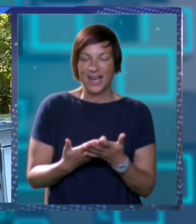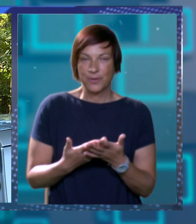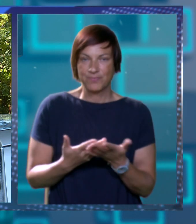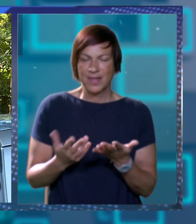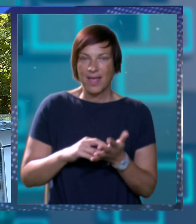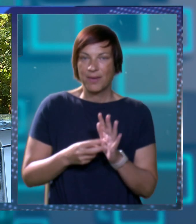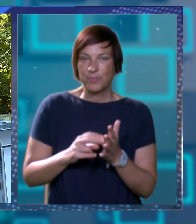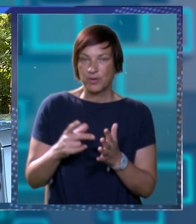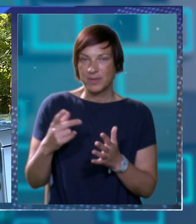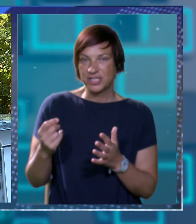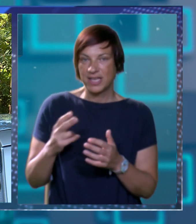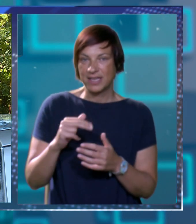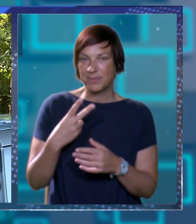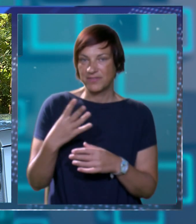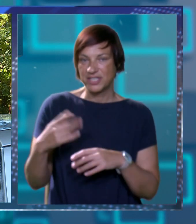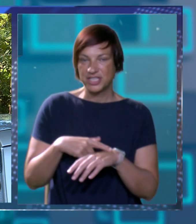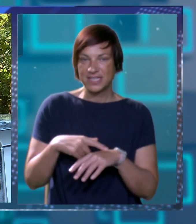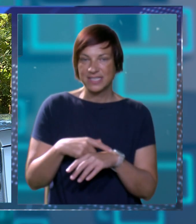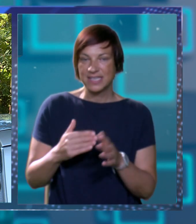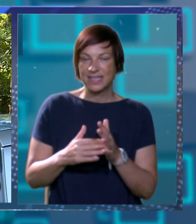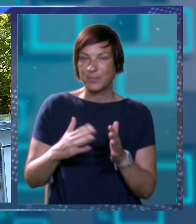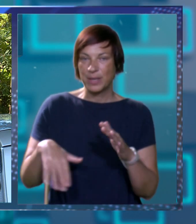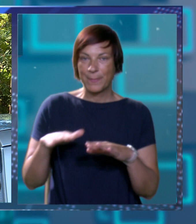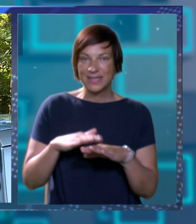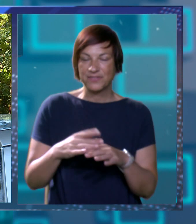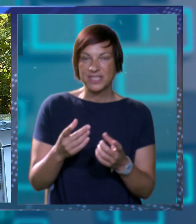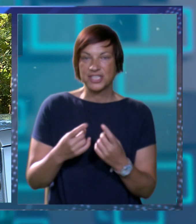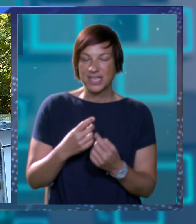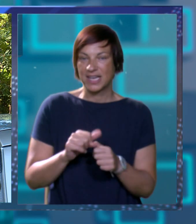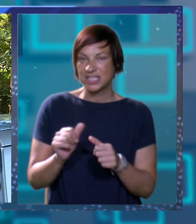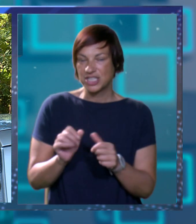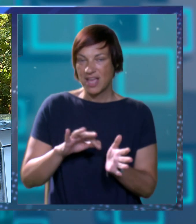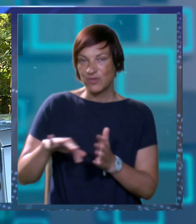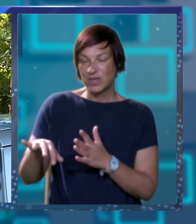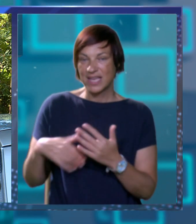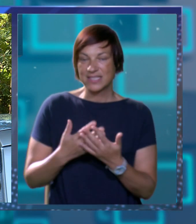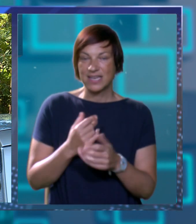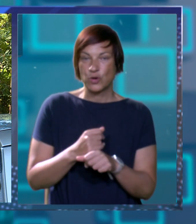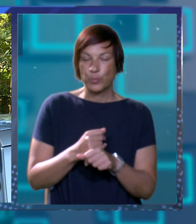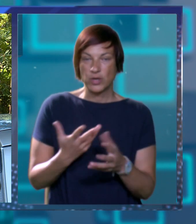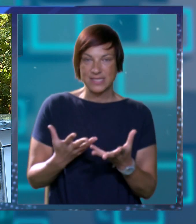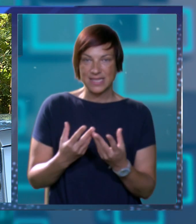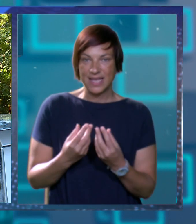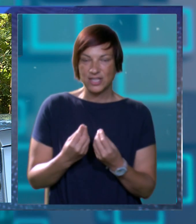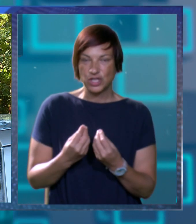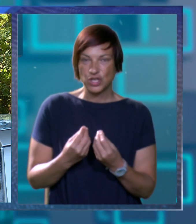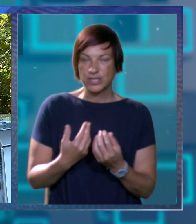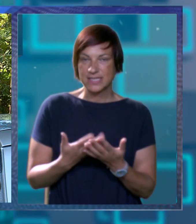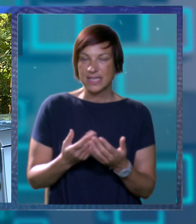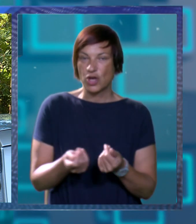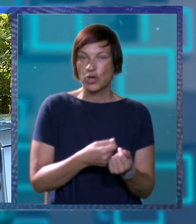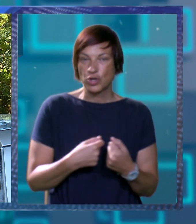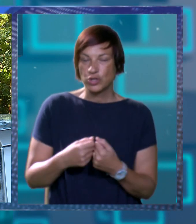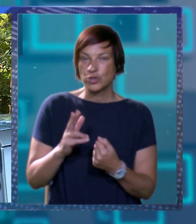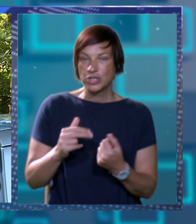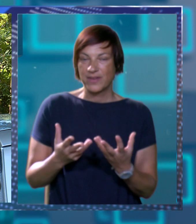da problem što dan ima samo 24 sata da bi trebao imati više ali šalu na stranu da posla posla je dosta i posla oko